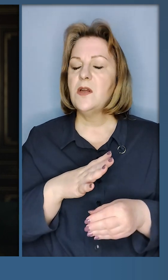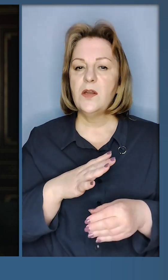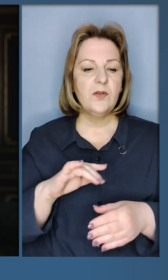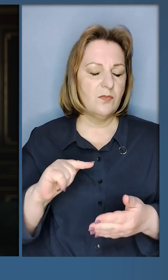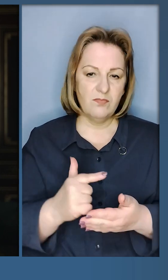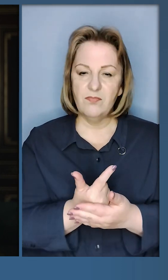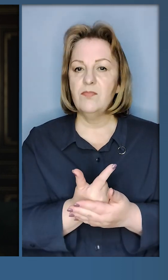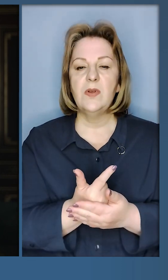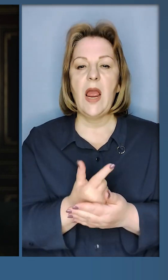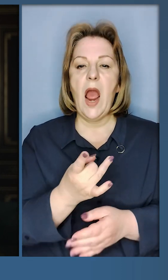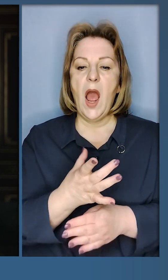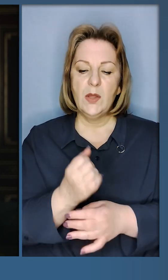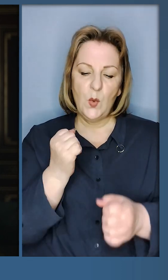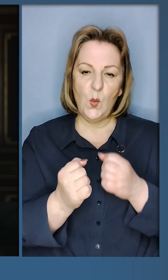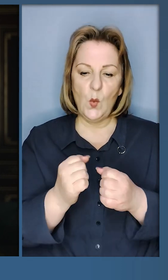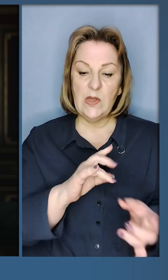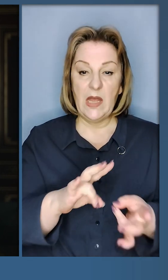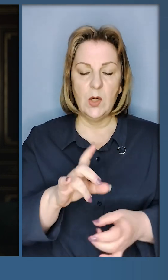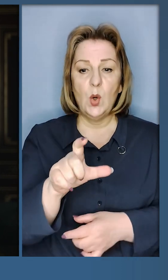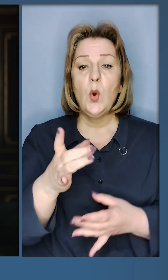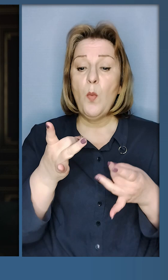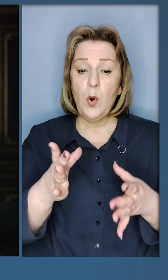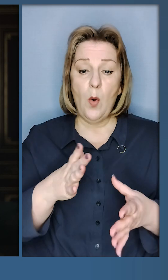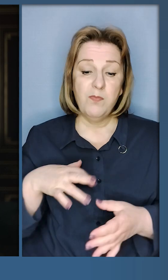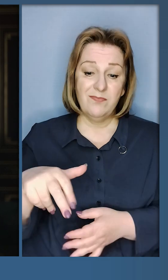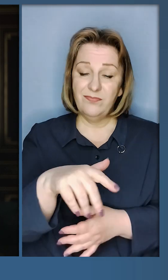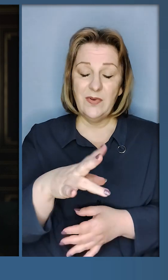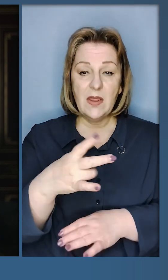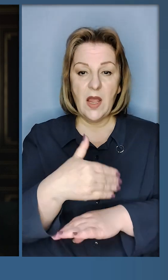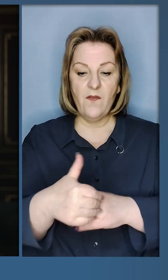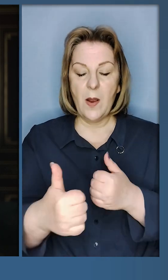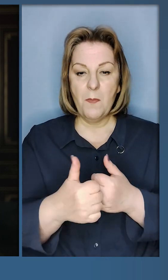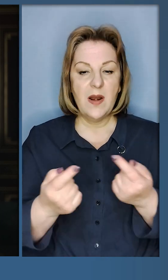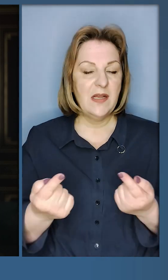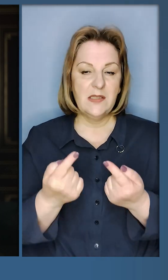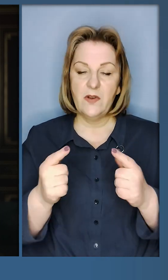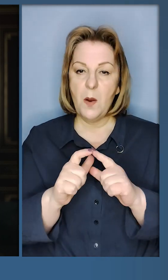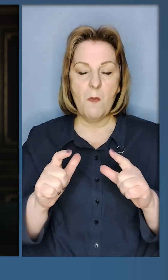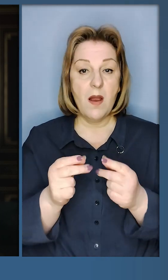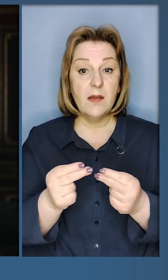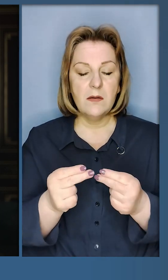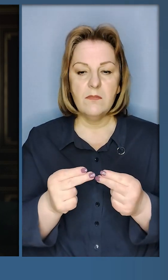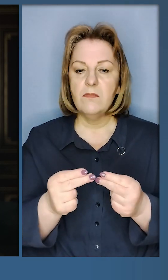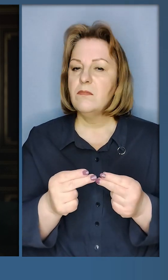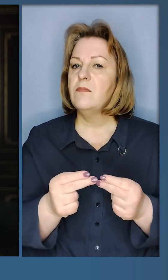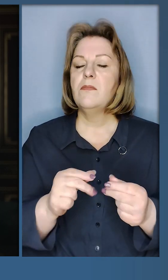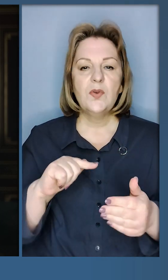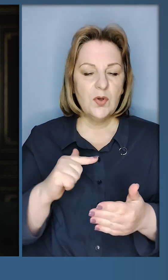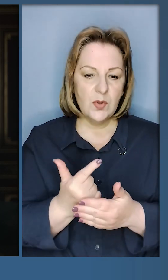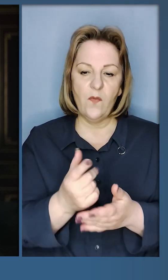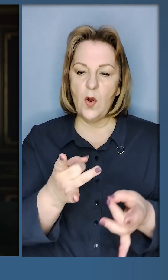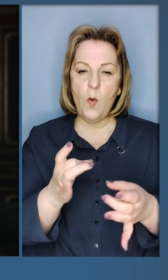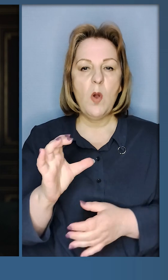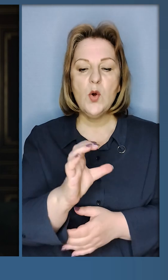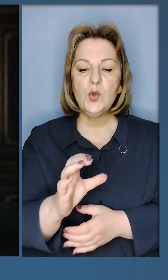артилерійський удар терористів. Люди просто були на вулиці біля звичайного магазину. Чергові обстріли